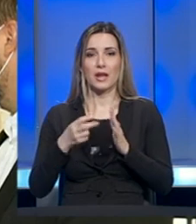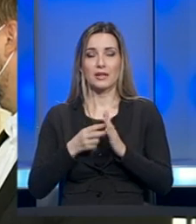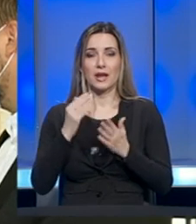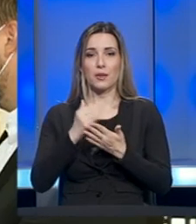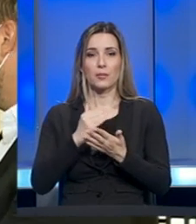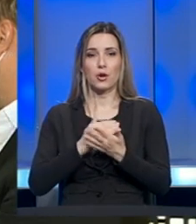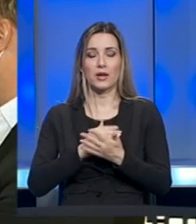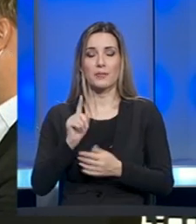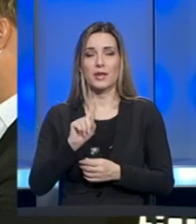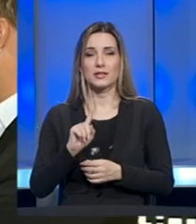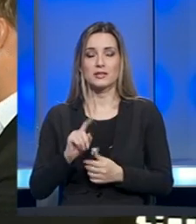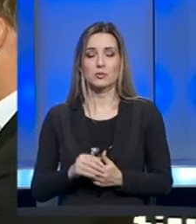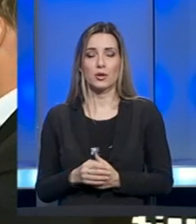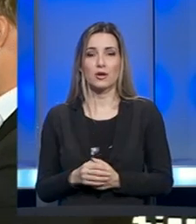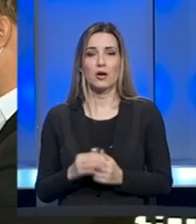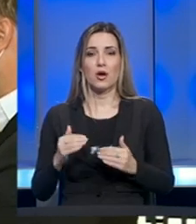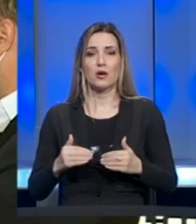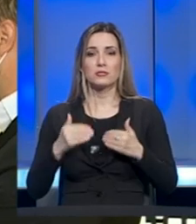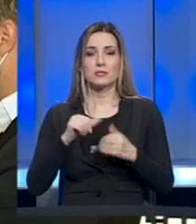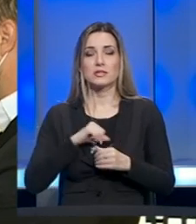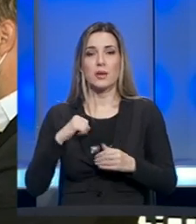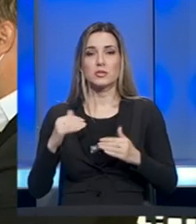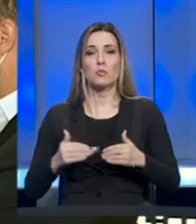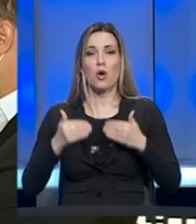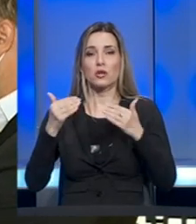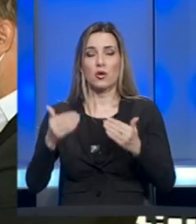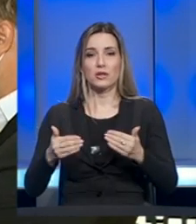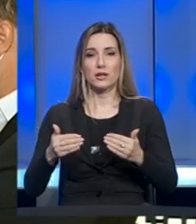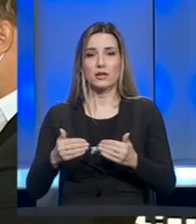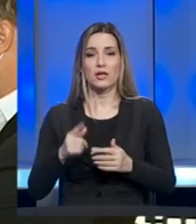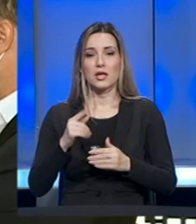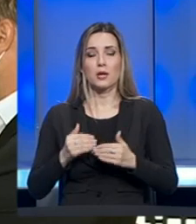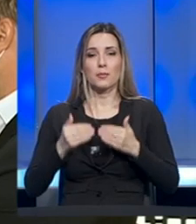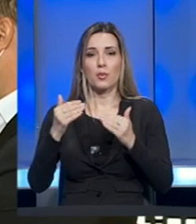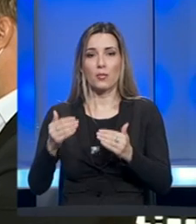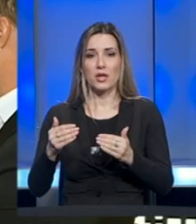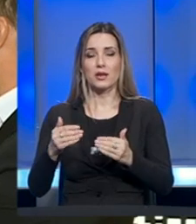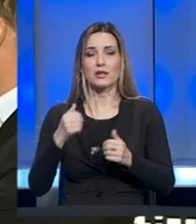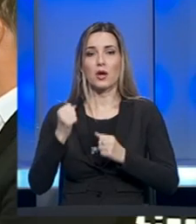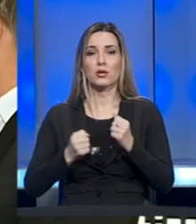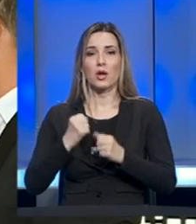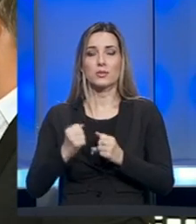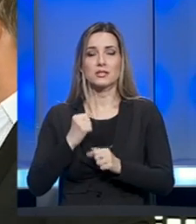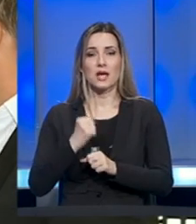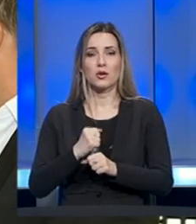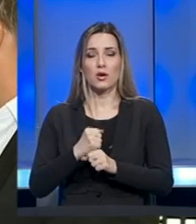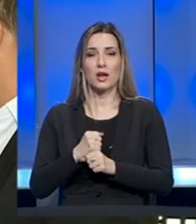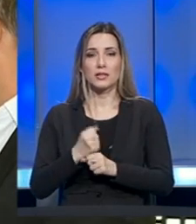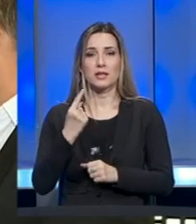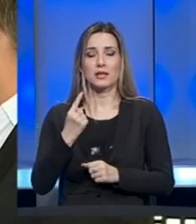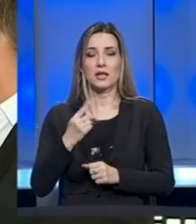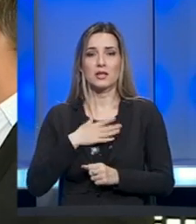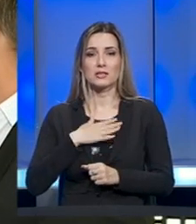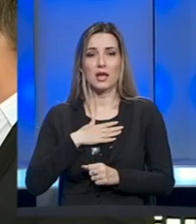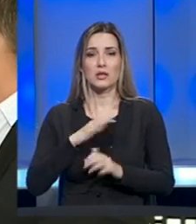programe nismo, samo smo ih odgodili i pomjerili, tako da ubrzano radimo na jednoj za